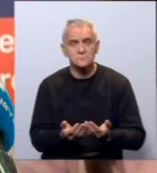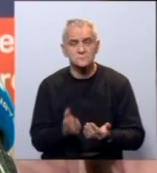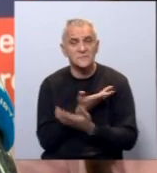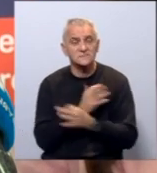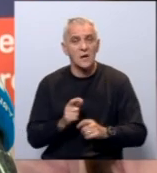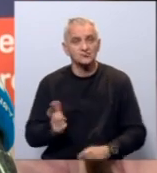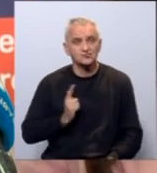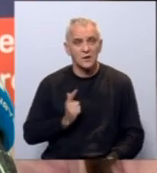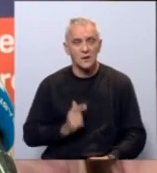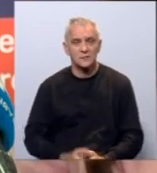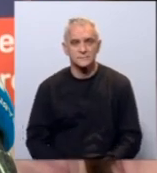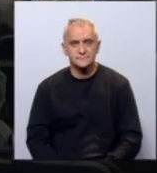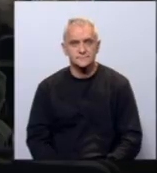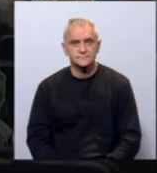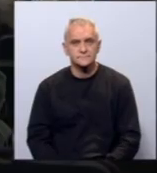čekanje.